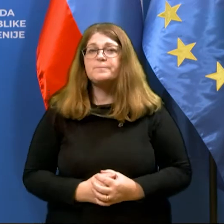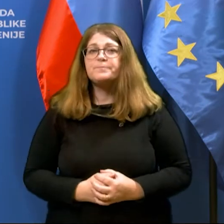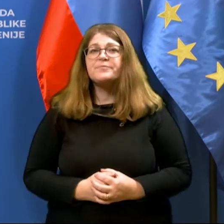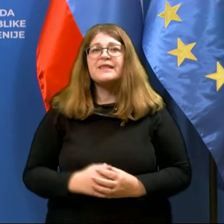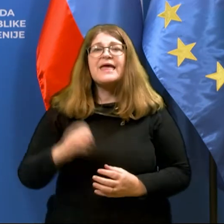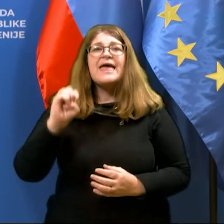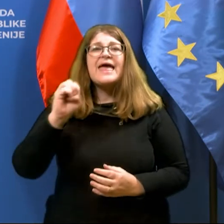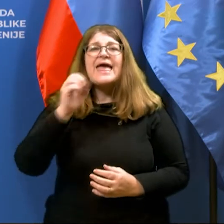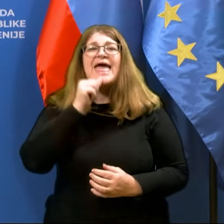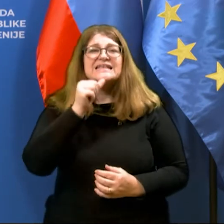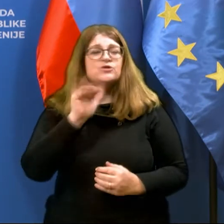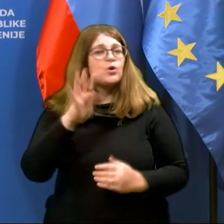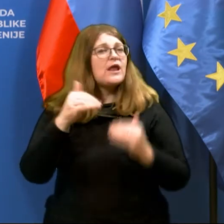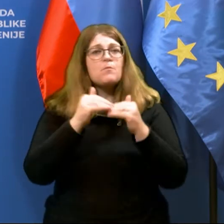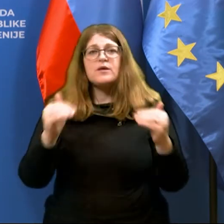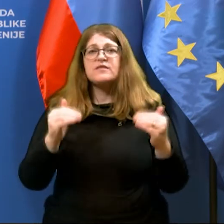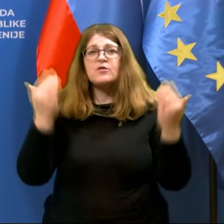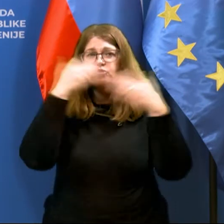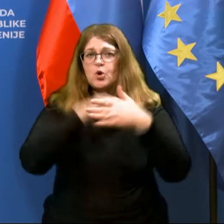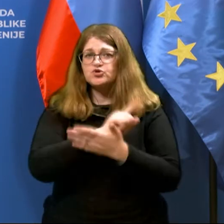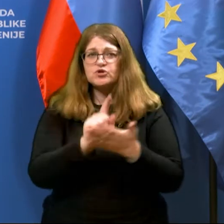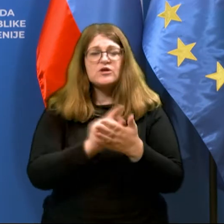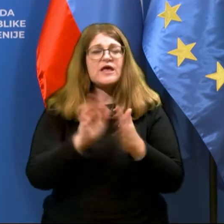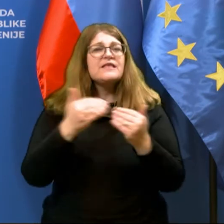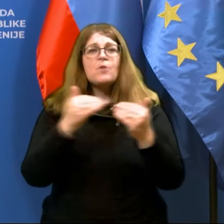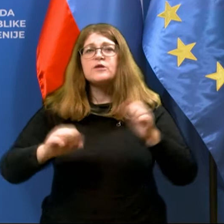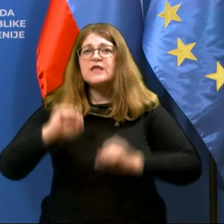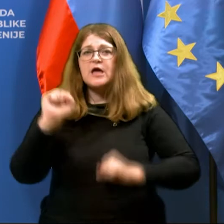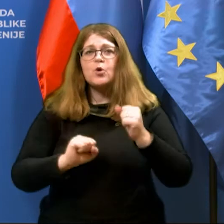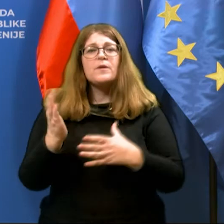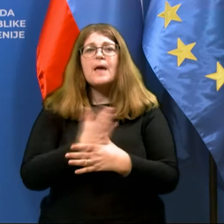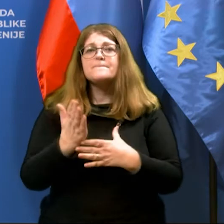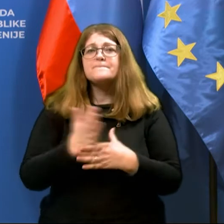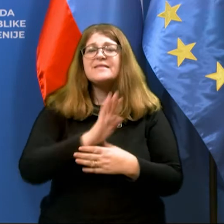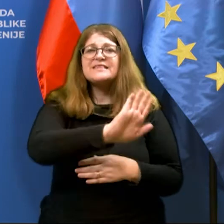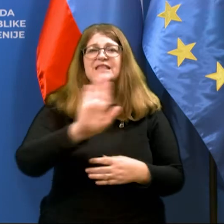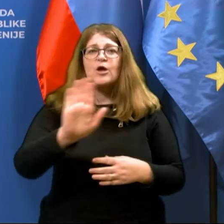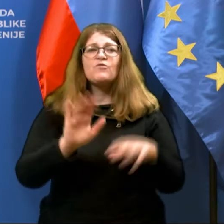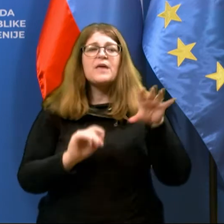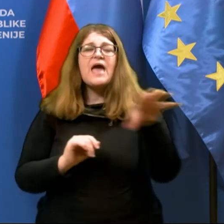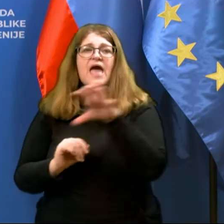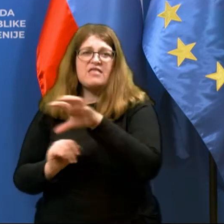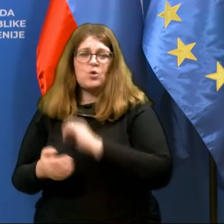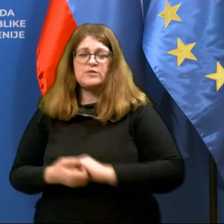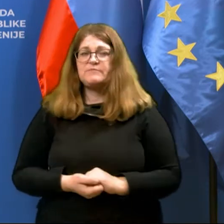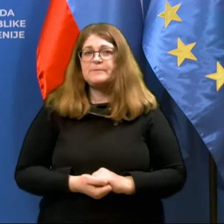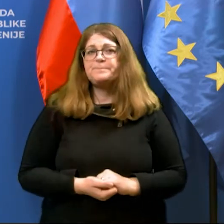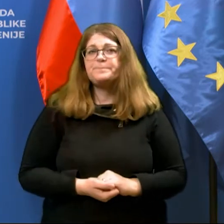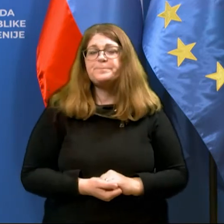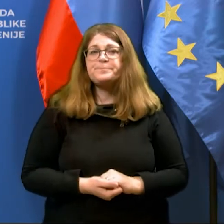Estonija nima omejitve v nočnem času, prav tako nima omejitve gibanja med njihovimi administrativnimi enotami.